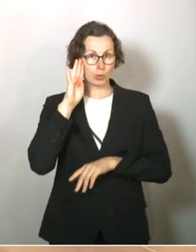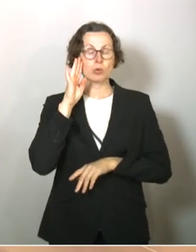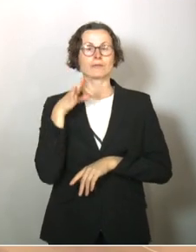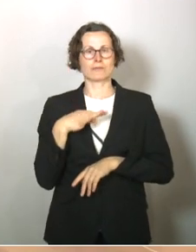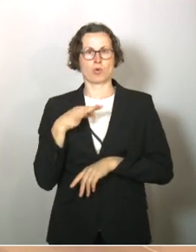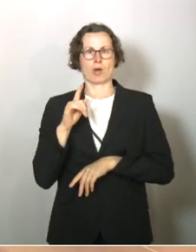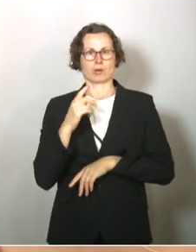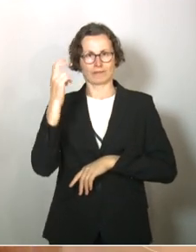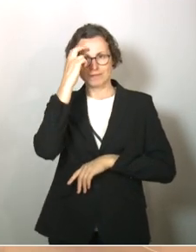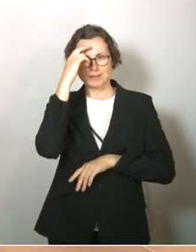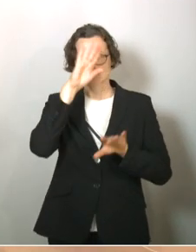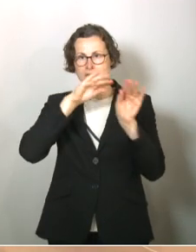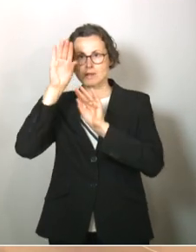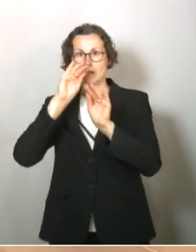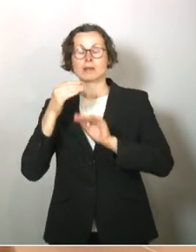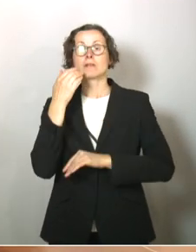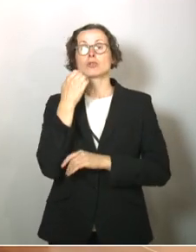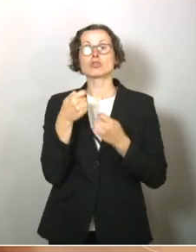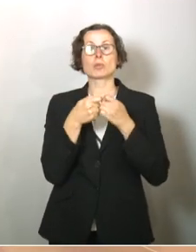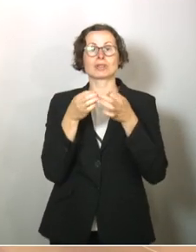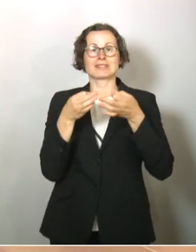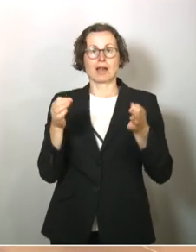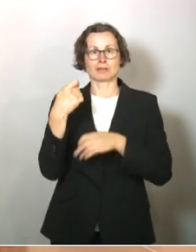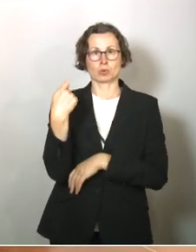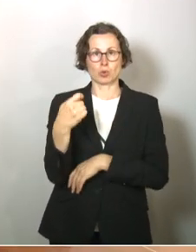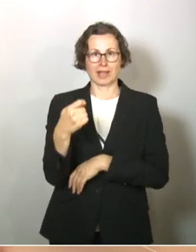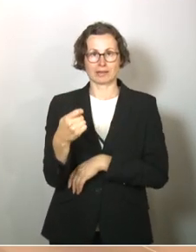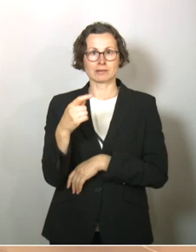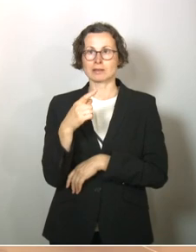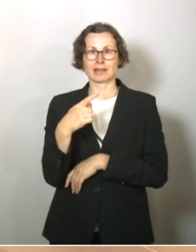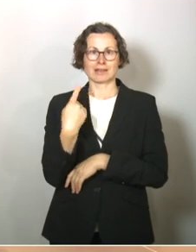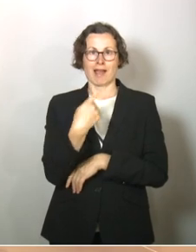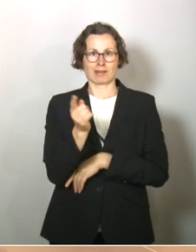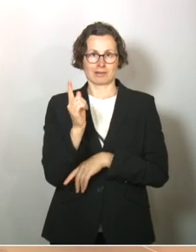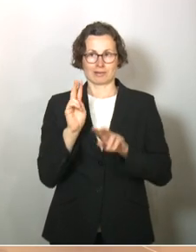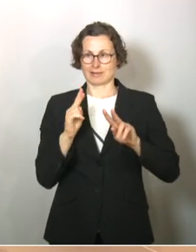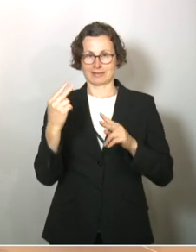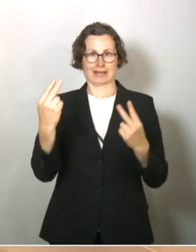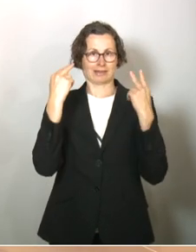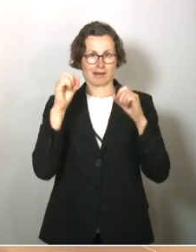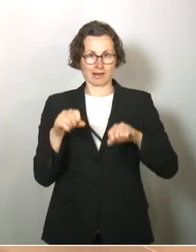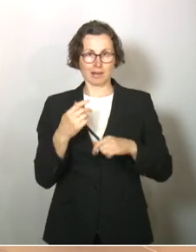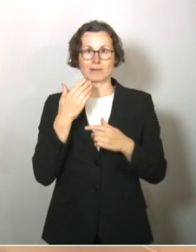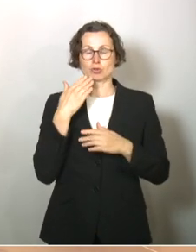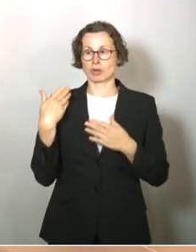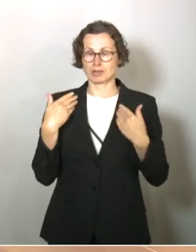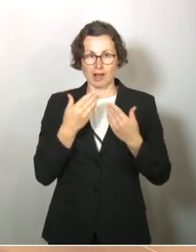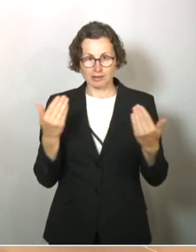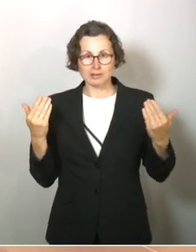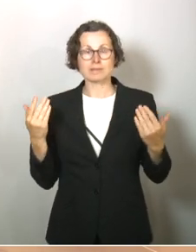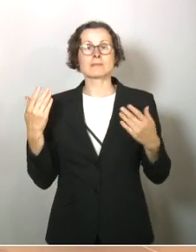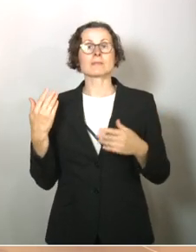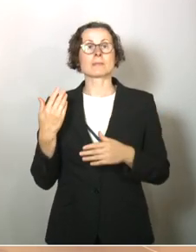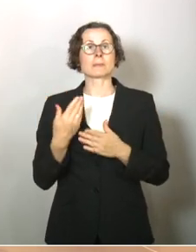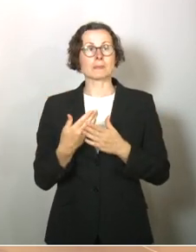ausdrücklich meinem Bundestagskollegen, ich weiß jetzt nicht immer alles im Bild, aber sitzt hier mit im Raum, Dieter Dem dafür danken, dass er diese Initiative